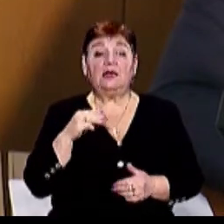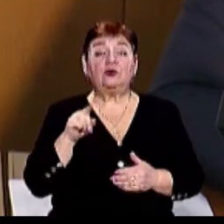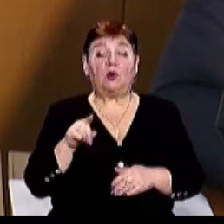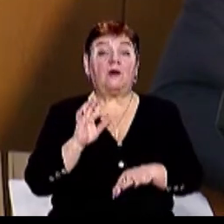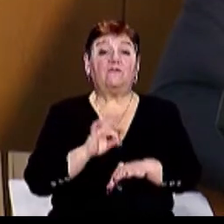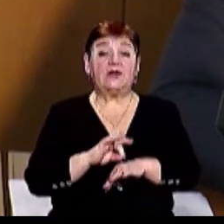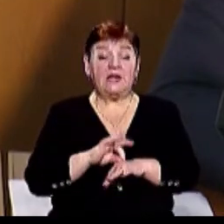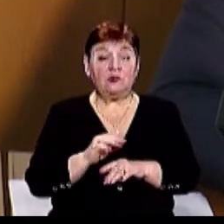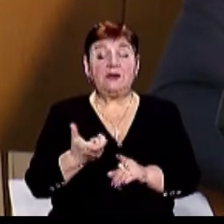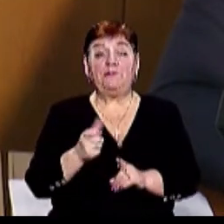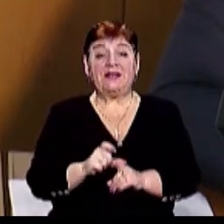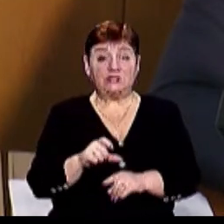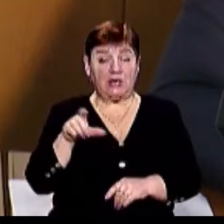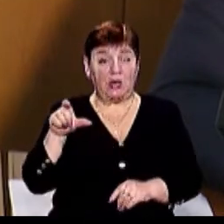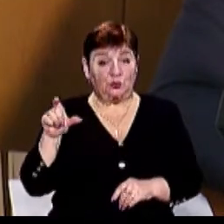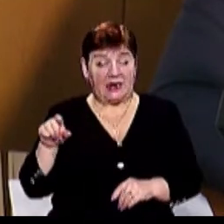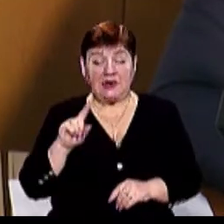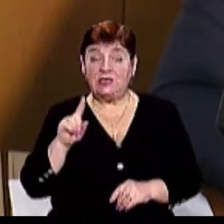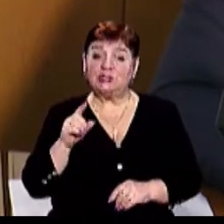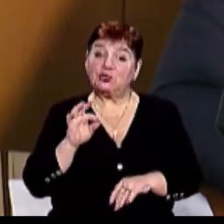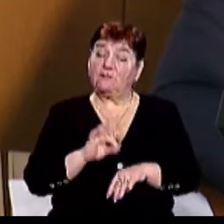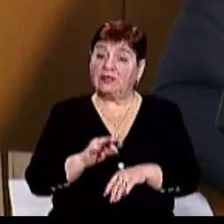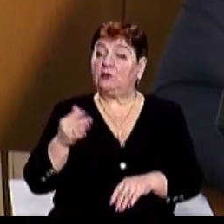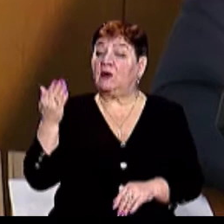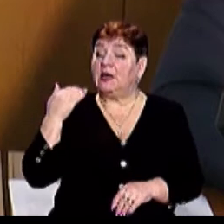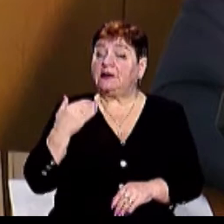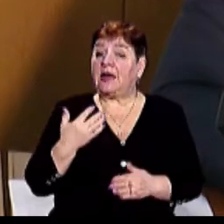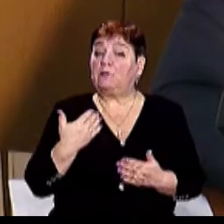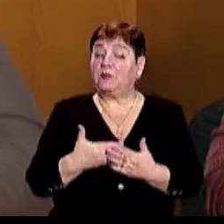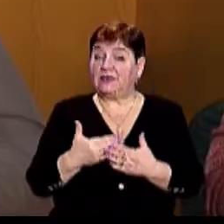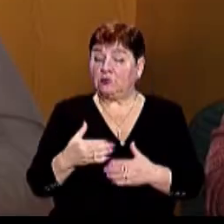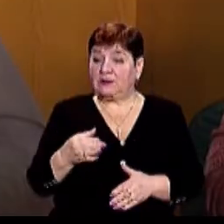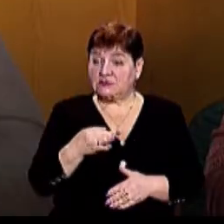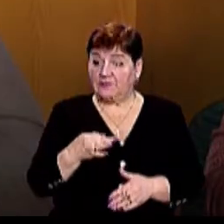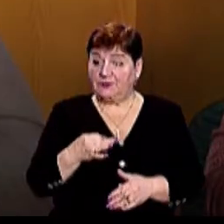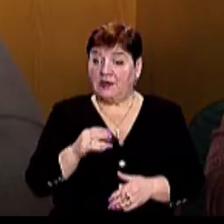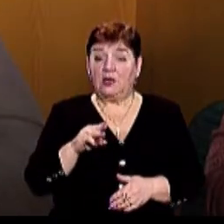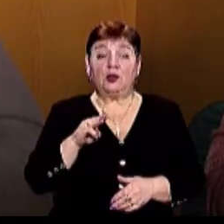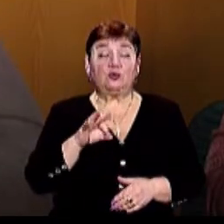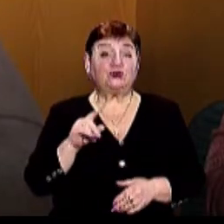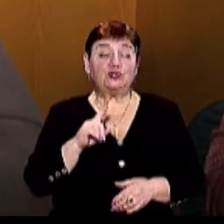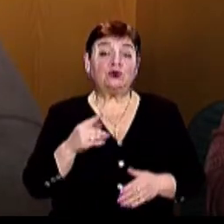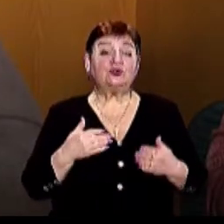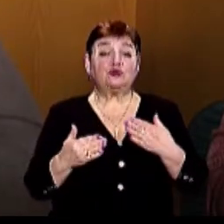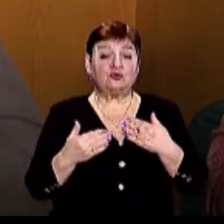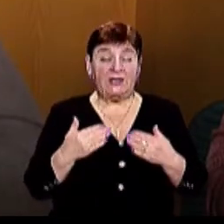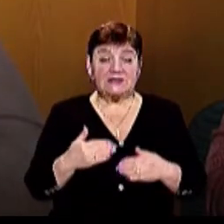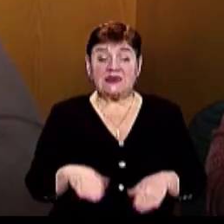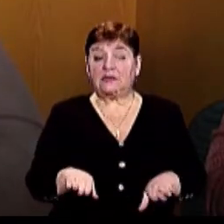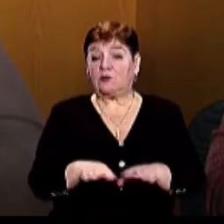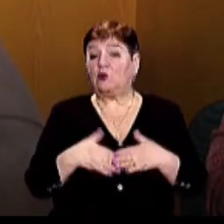хворіє більше людей, ніж хворіло на момент оголошення карантину То, що стосується відділення захворювання